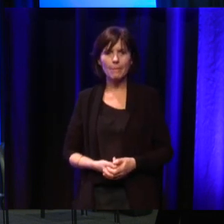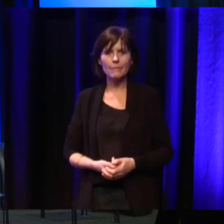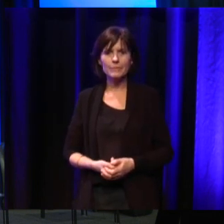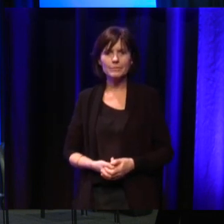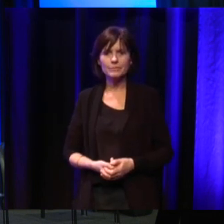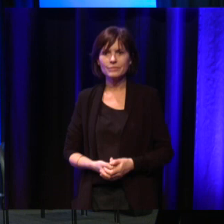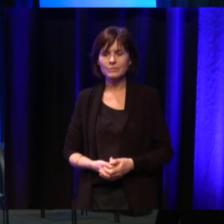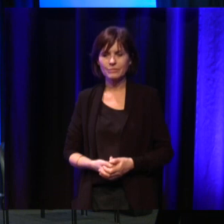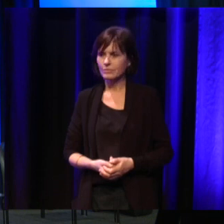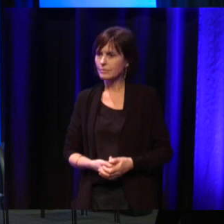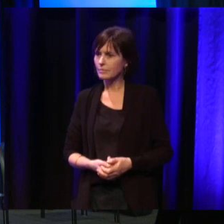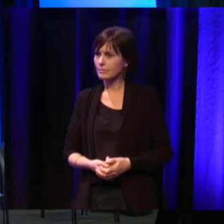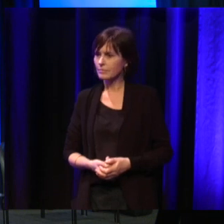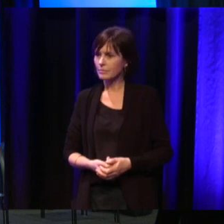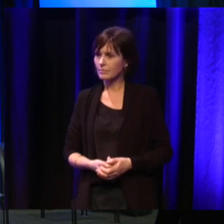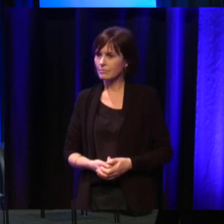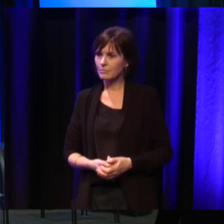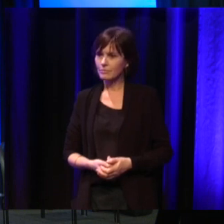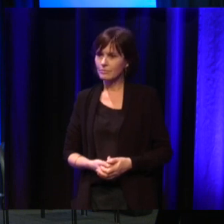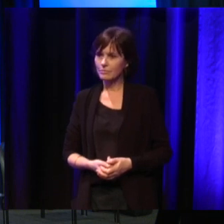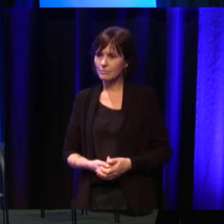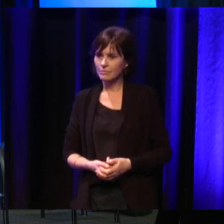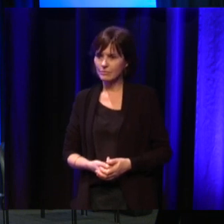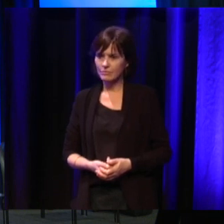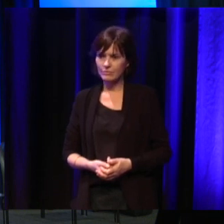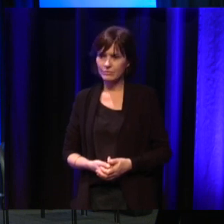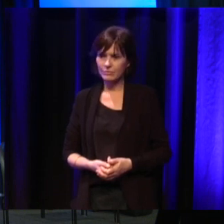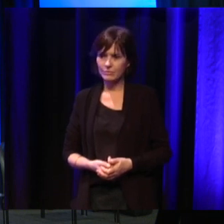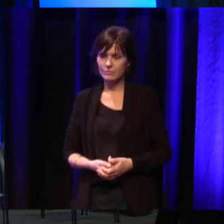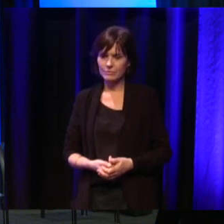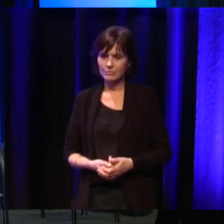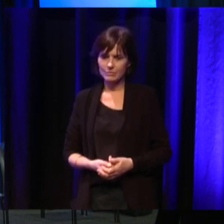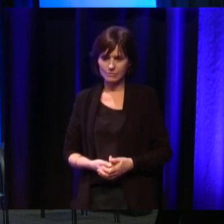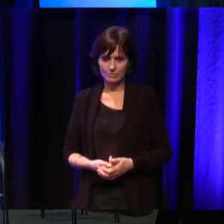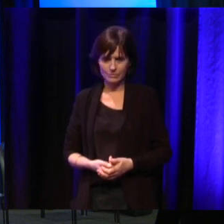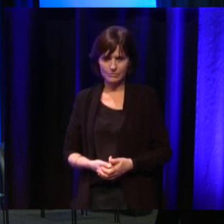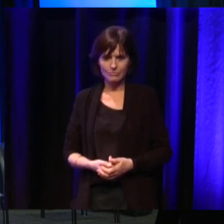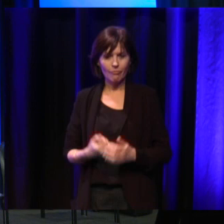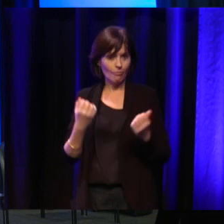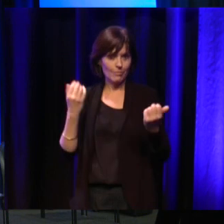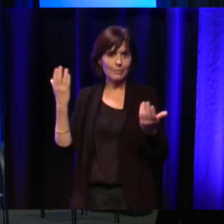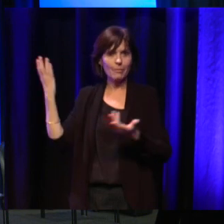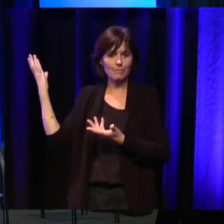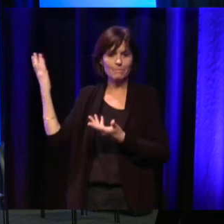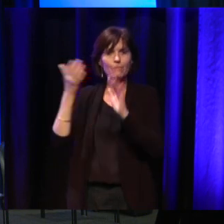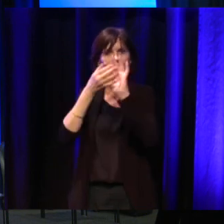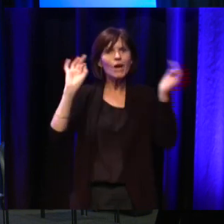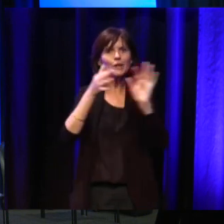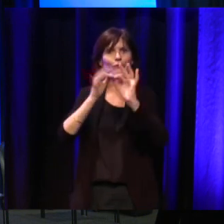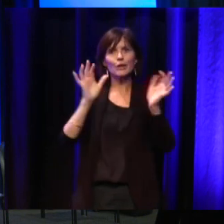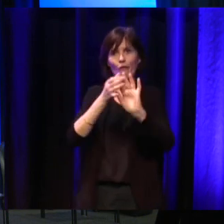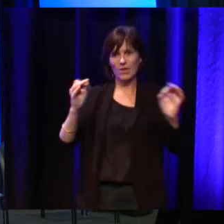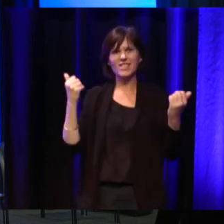enivrant-nous du rêve d'une stratégie maladie de la géologie d matériel doté de moyens proportionnels aux enjeux sociaux. Donc, voilà,